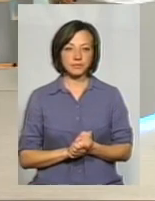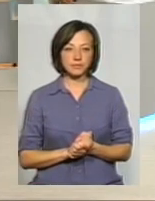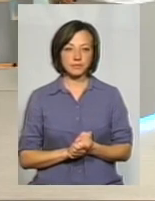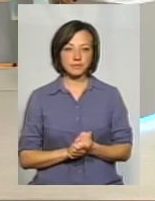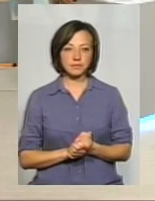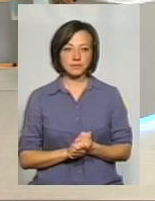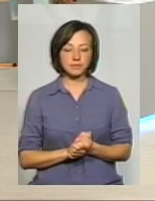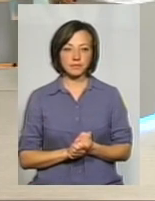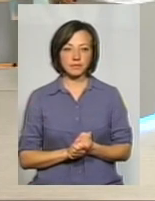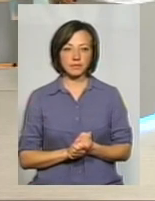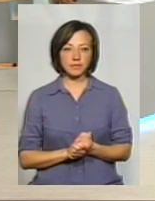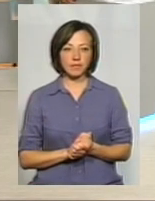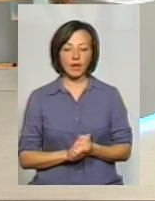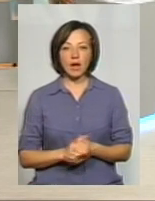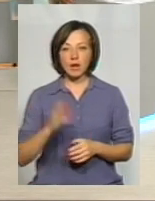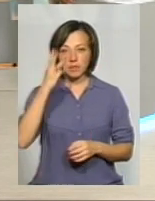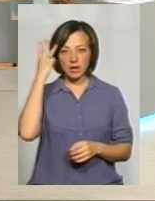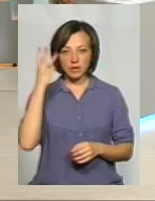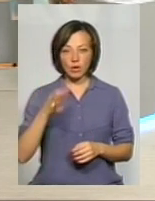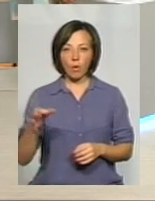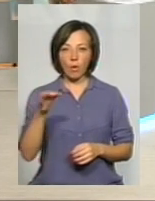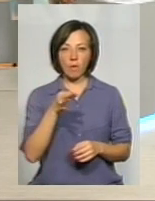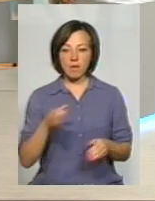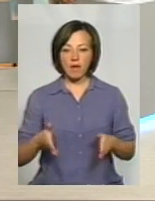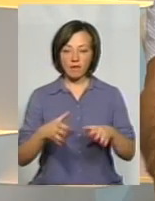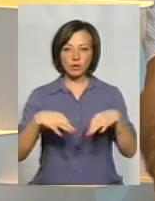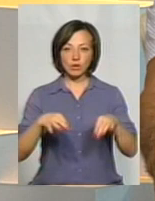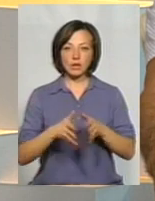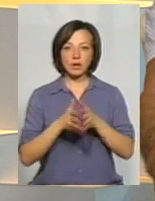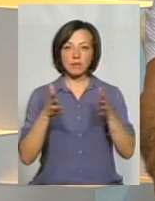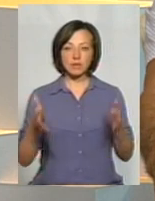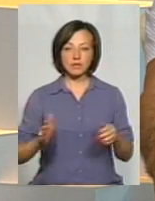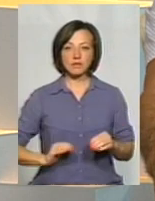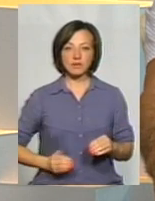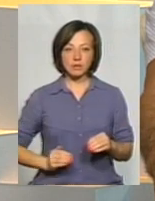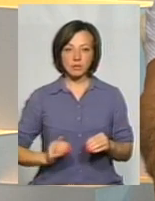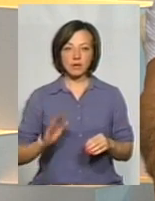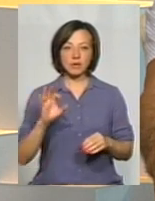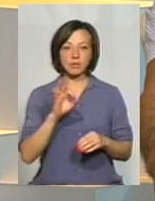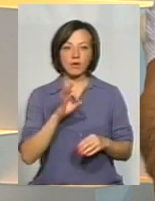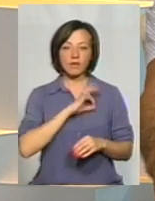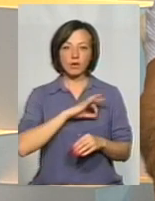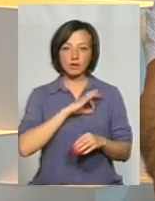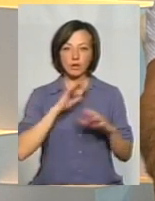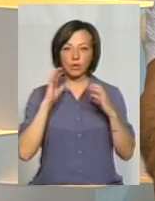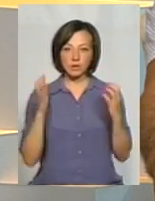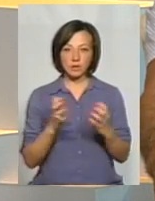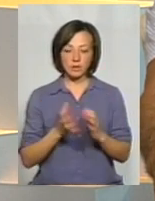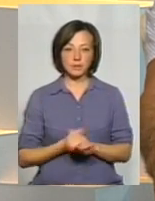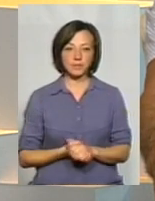облафтодор – це є один із підрядників, Один із найбільших підрядників? Один із найбільших підрядників в частині есплуатаційного отримання.